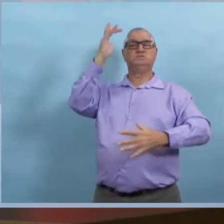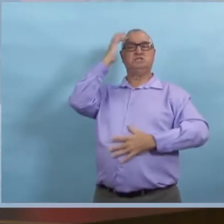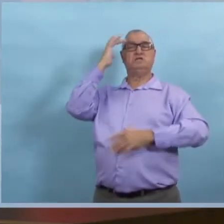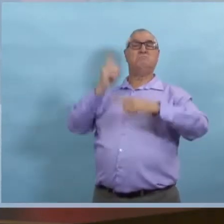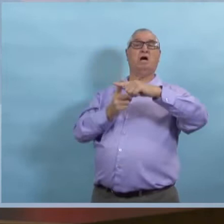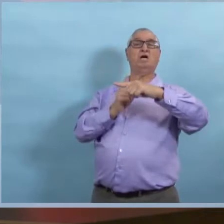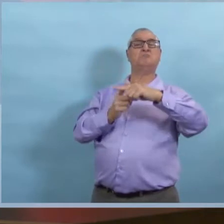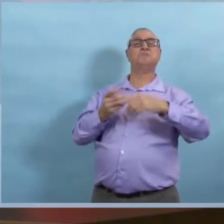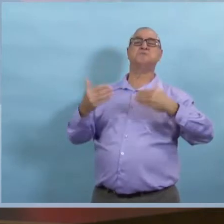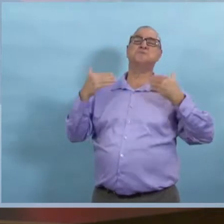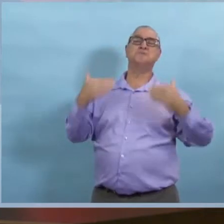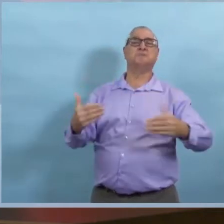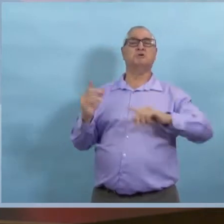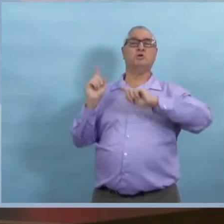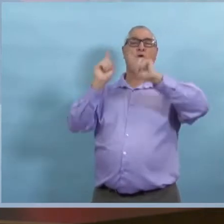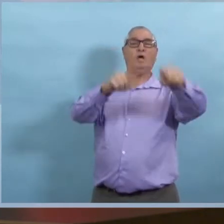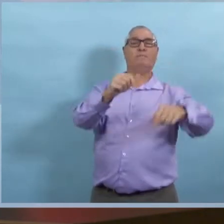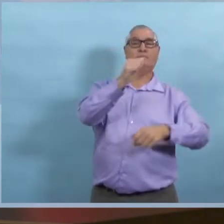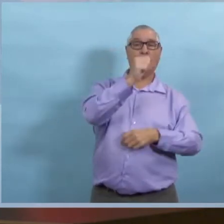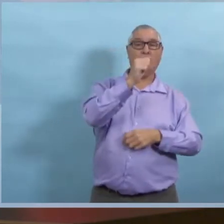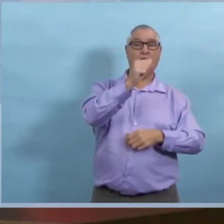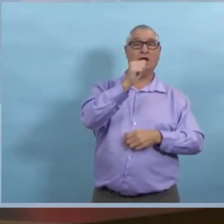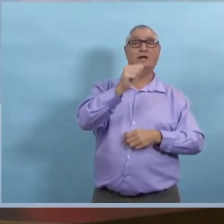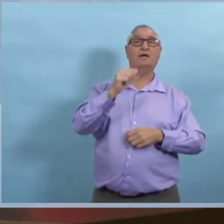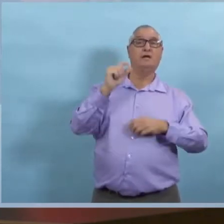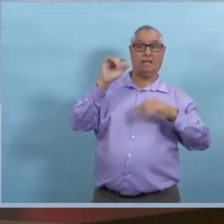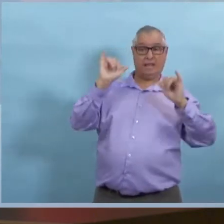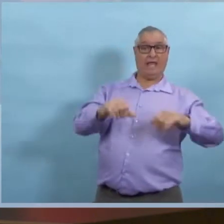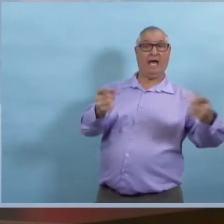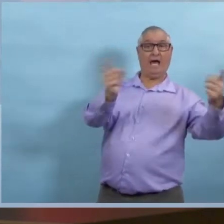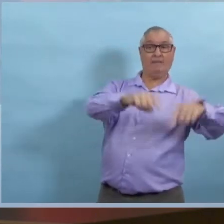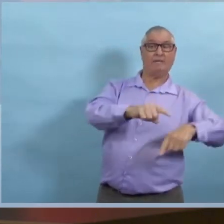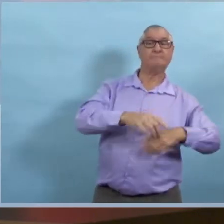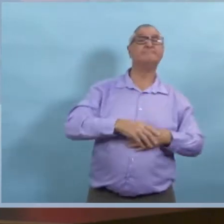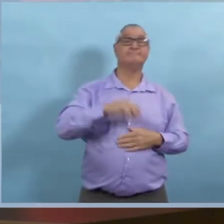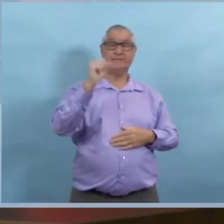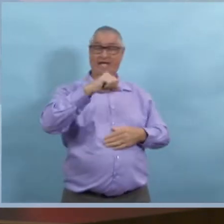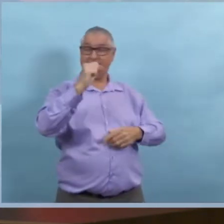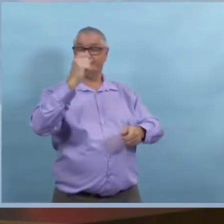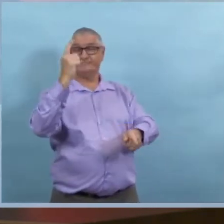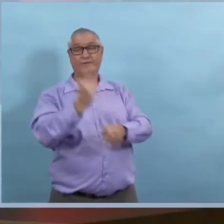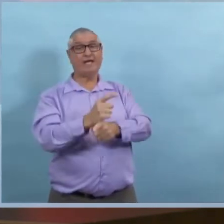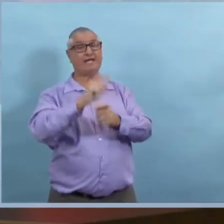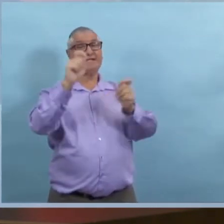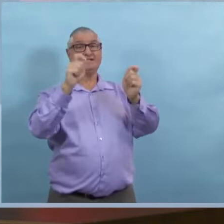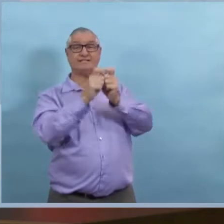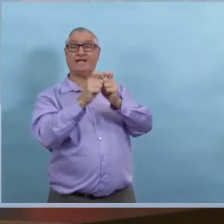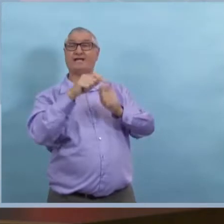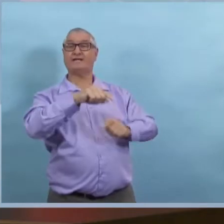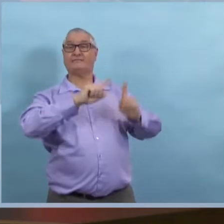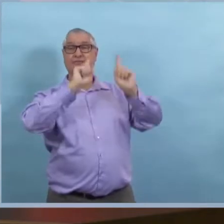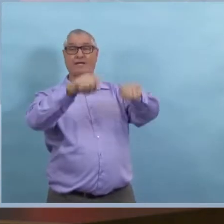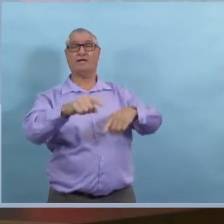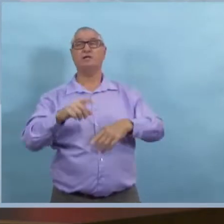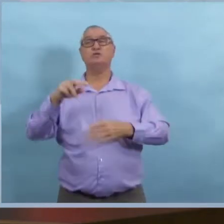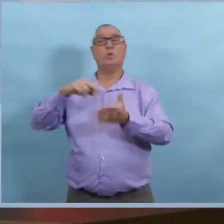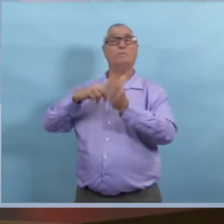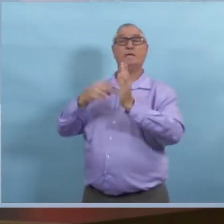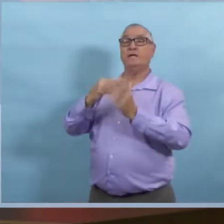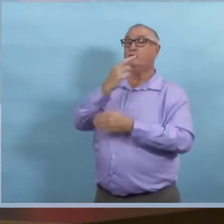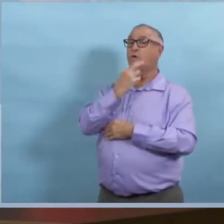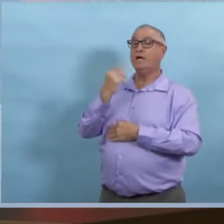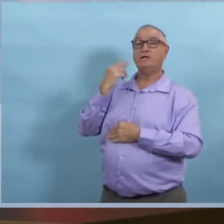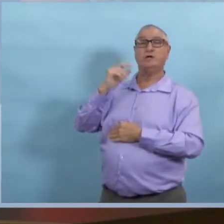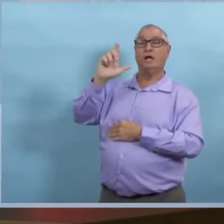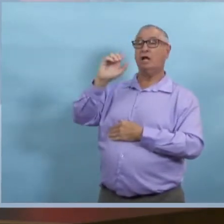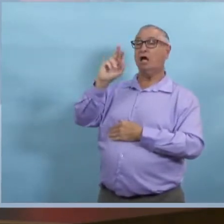Donc, c'est-à-dire des gens qui étaient positifs et qui sont allés au bar. Oui, effectivement. Plus que dans les restaurants. Oui, effectivement.